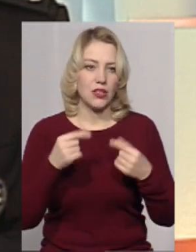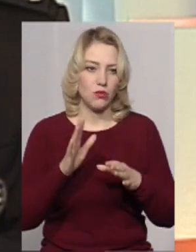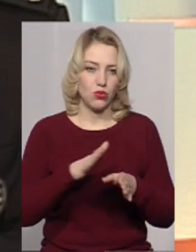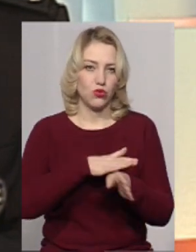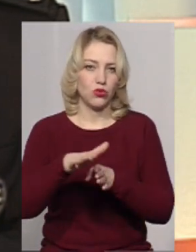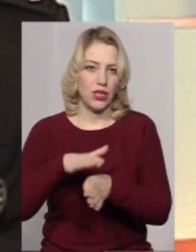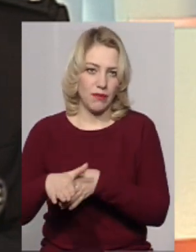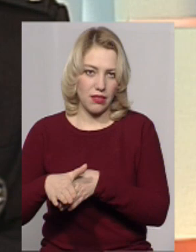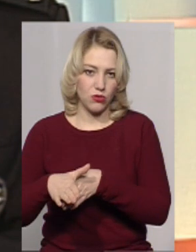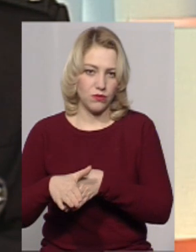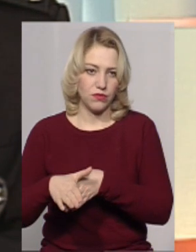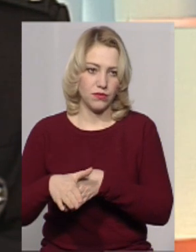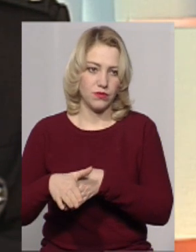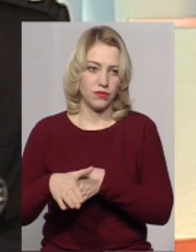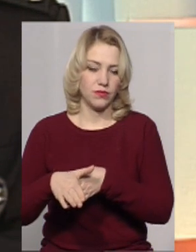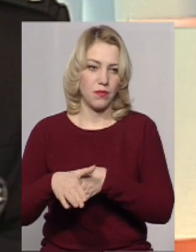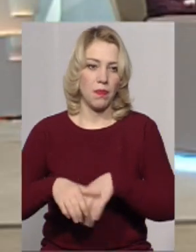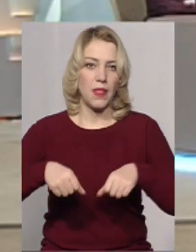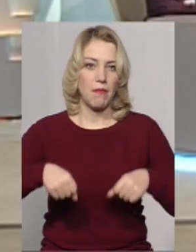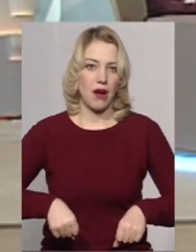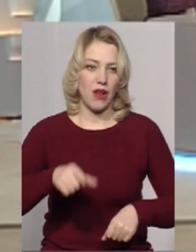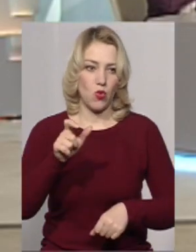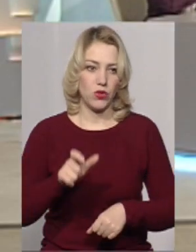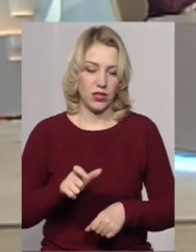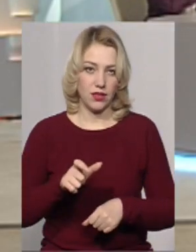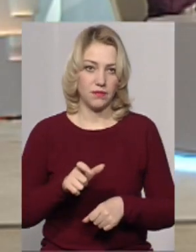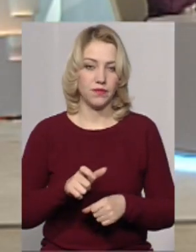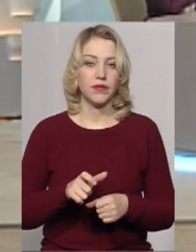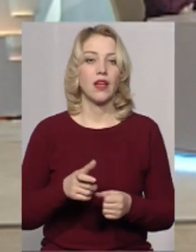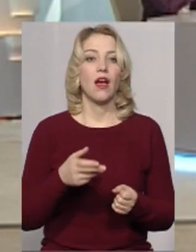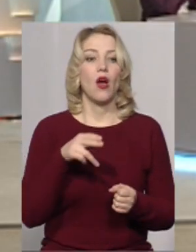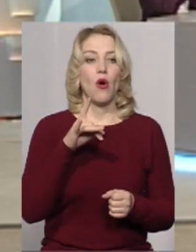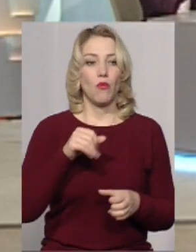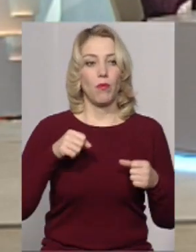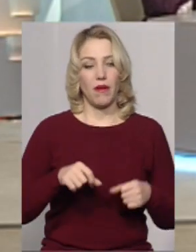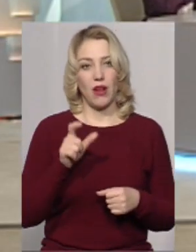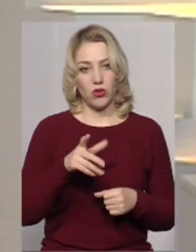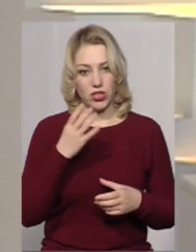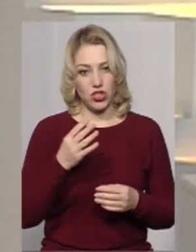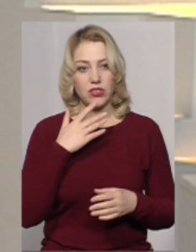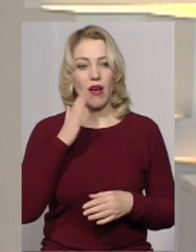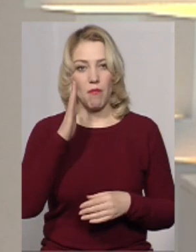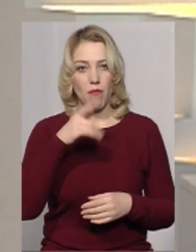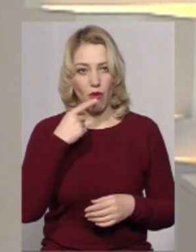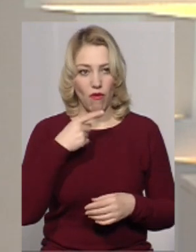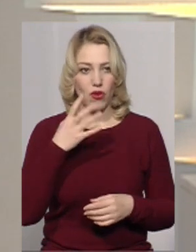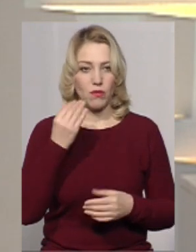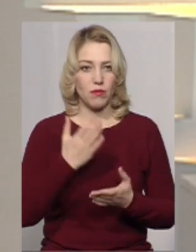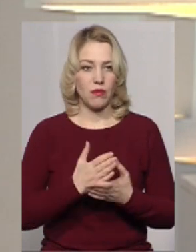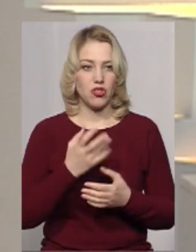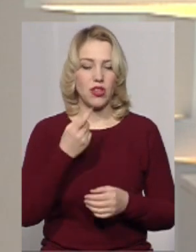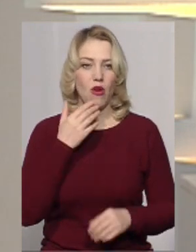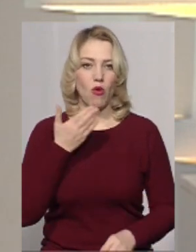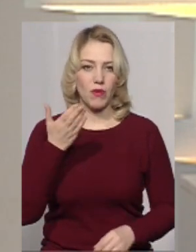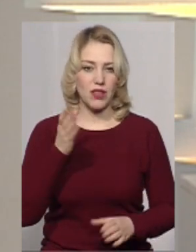права людини. Тобто, ми… Ми про права людини ще теж поговоримо, але маємо ще